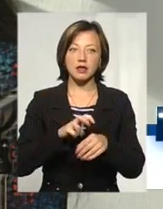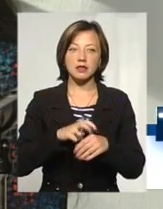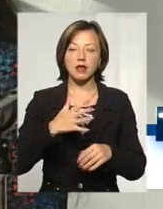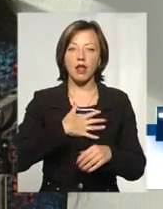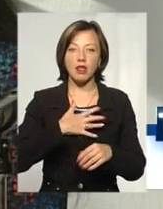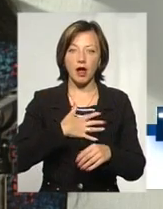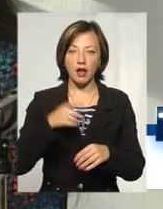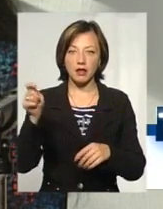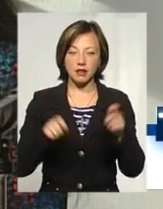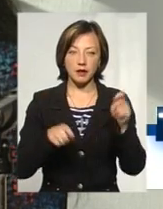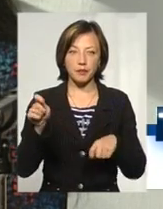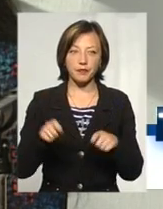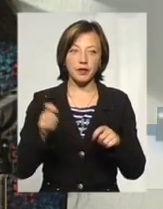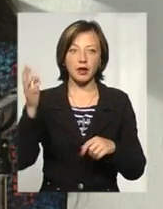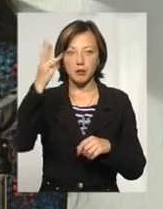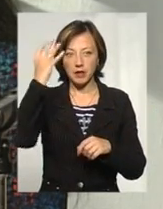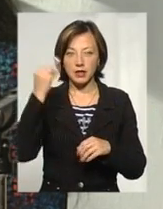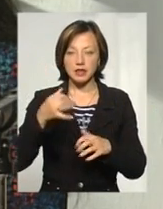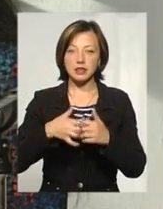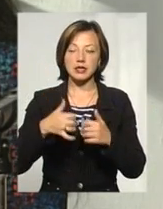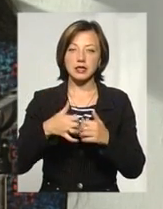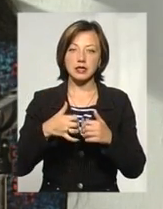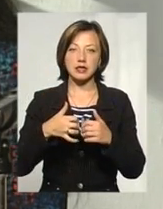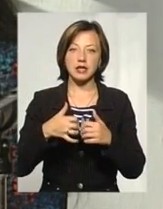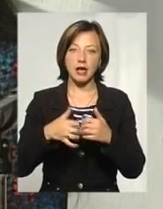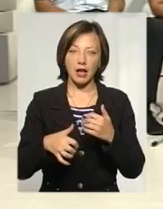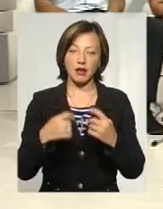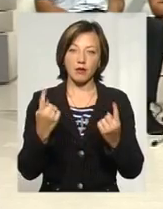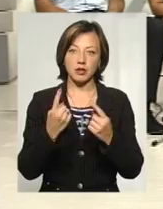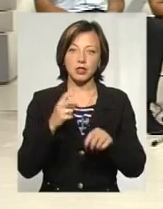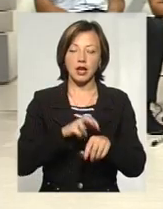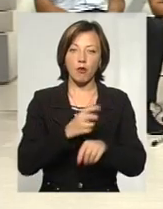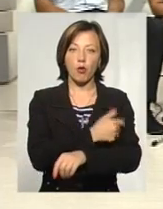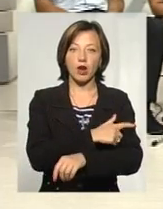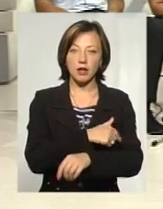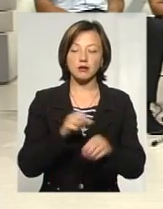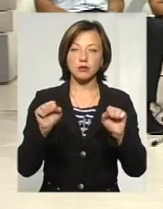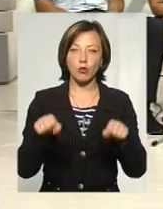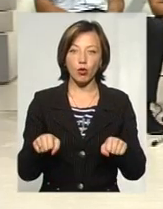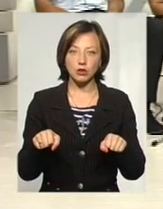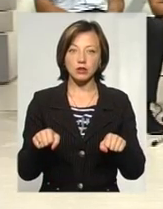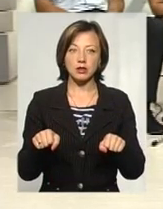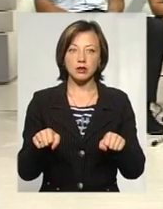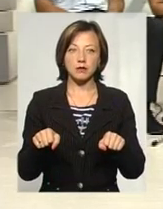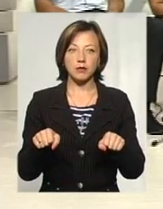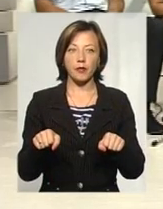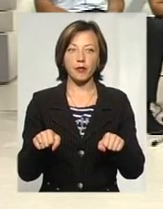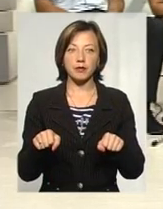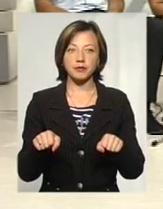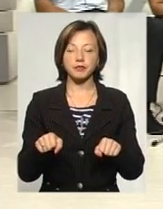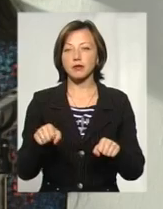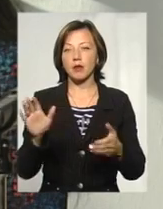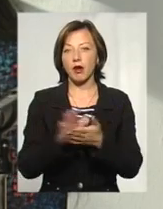Канади. Тобто Хмельницький середньостатистичний лікар в поліклініці зможе осягнути такий семінар